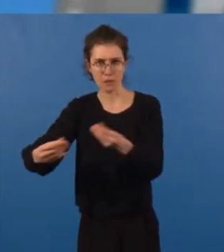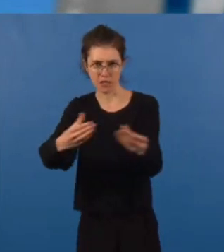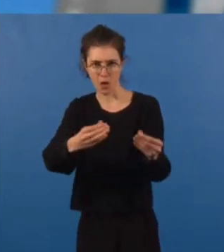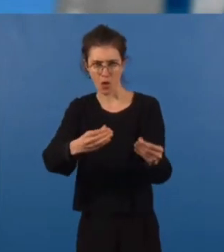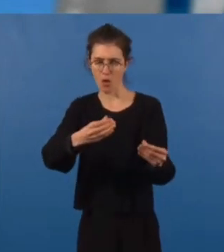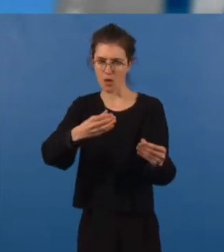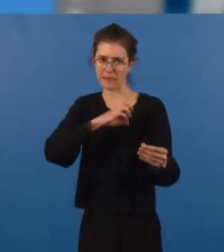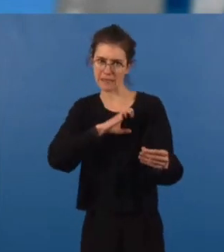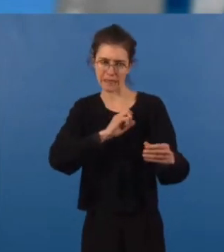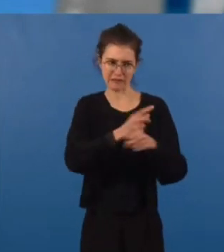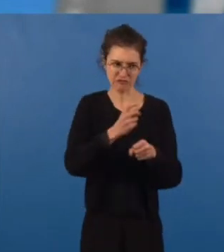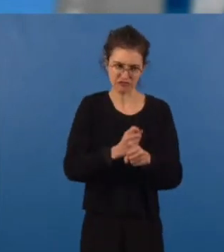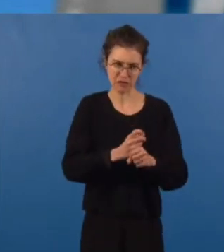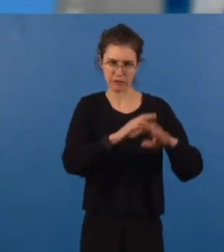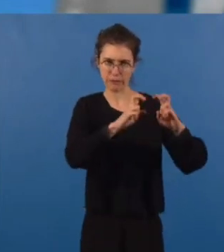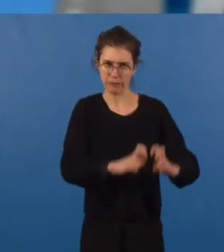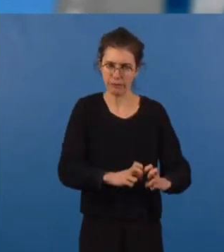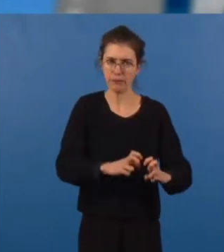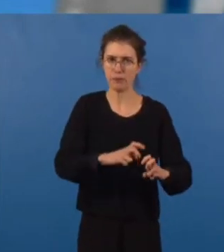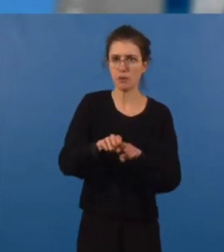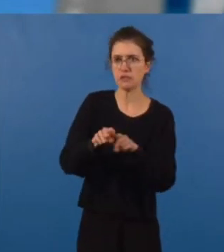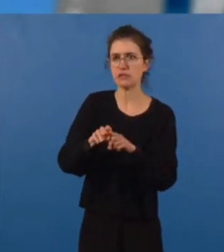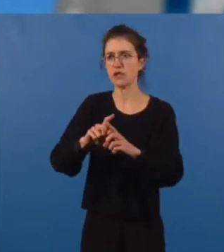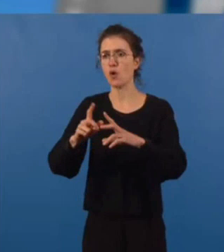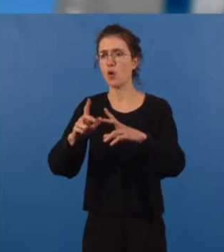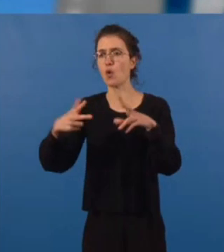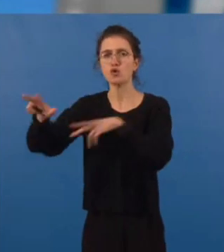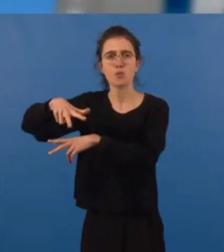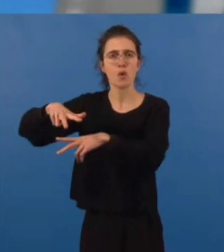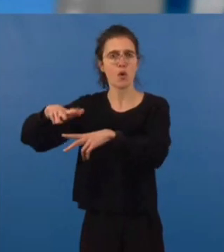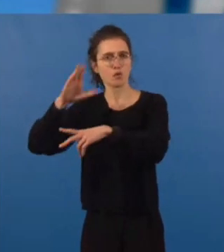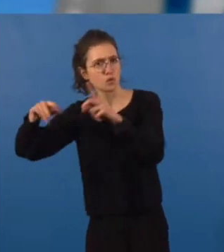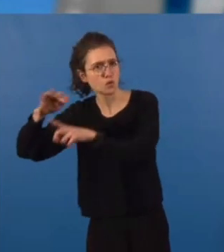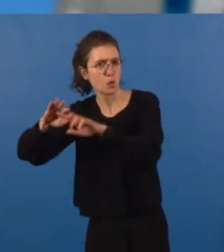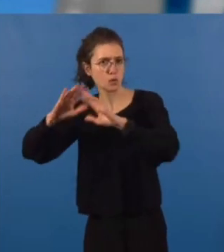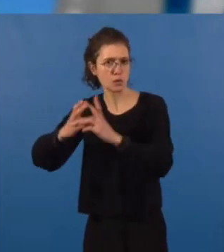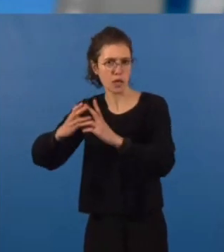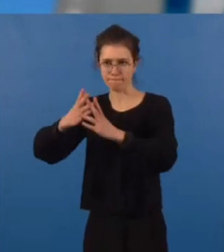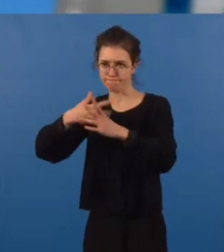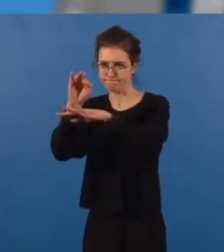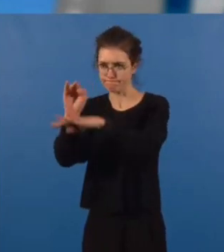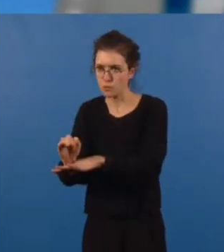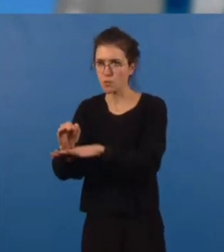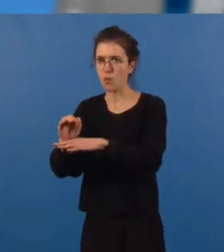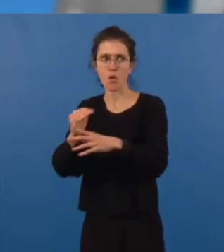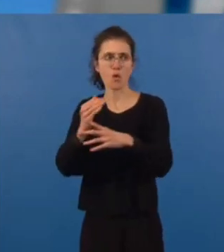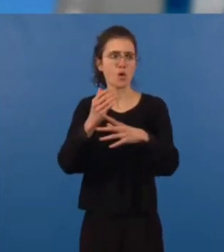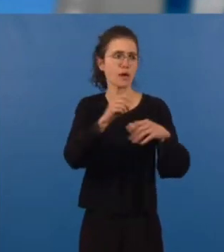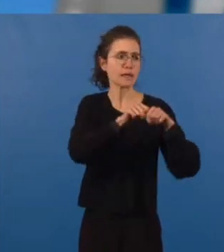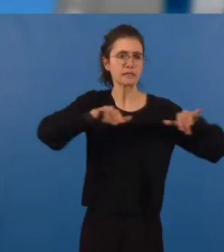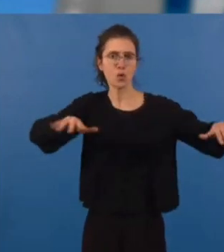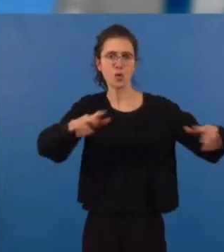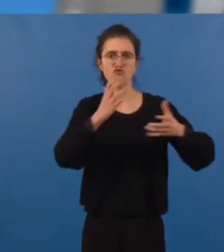'amélioration de l'isolation des logements sociaux ou avec le déploiement des réseaux de chaleur. Je tiens aussi